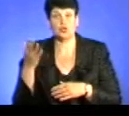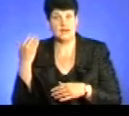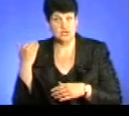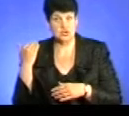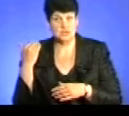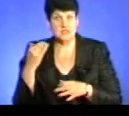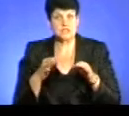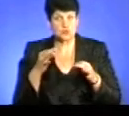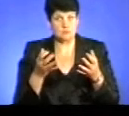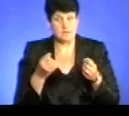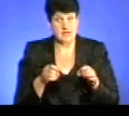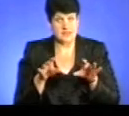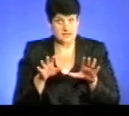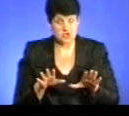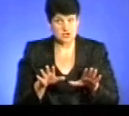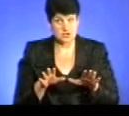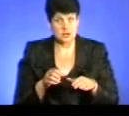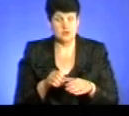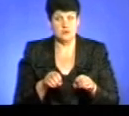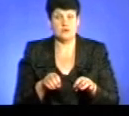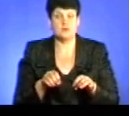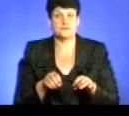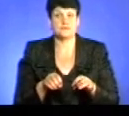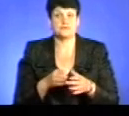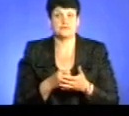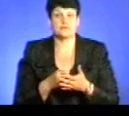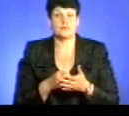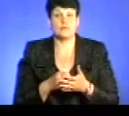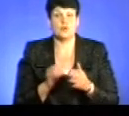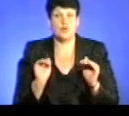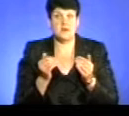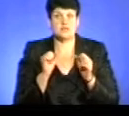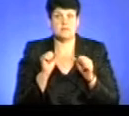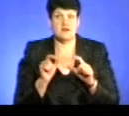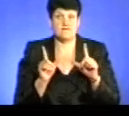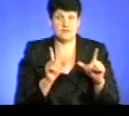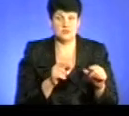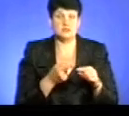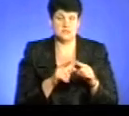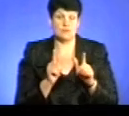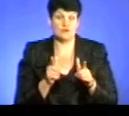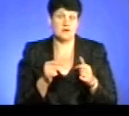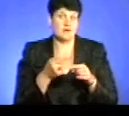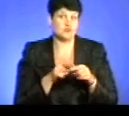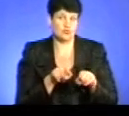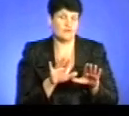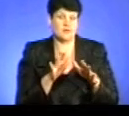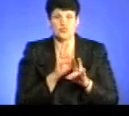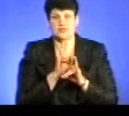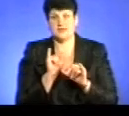і суд приймає рішення, виносить ухвалу про обмеження права виїзду, я з цим погоджуюсь. А в даному випадку – ні. Крім того,